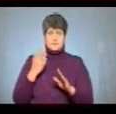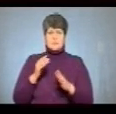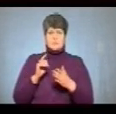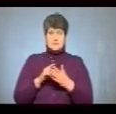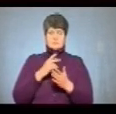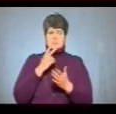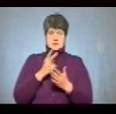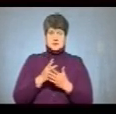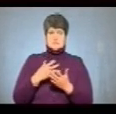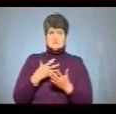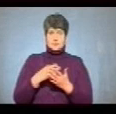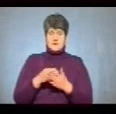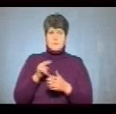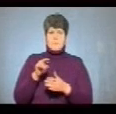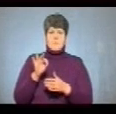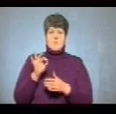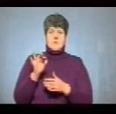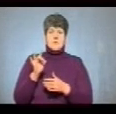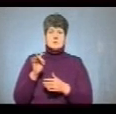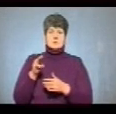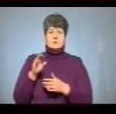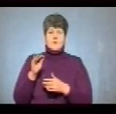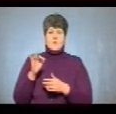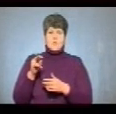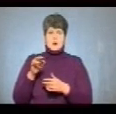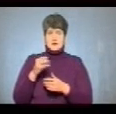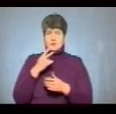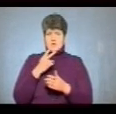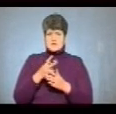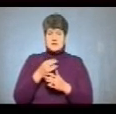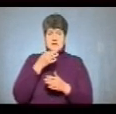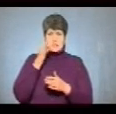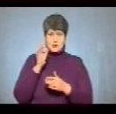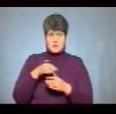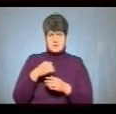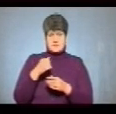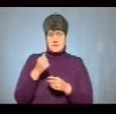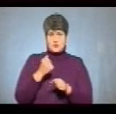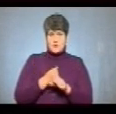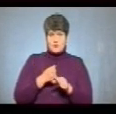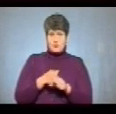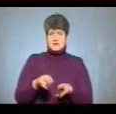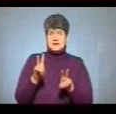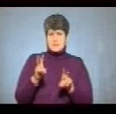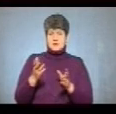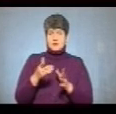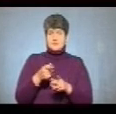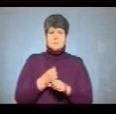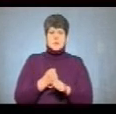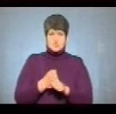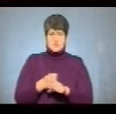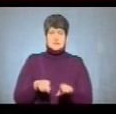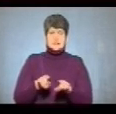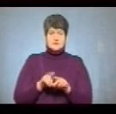презентувати своє портфоліо, де показати досвід роботи і тему, над якою він працює. Також